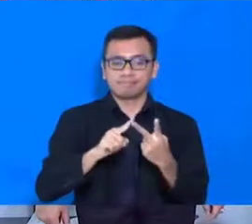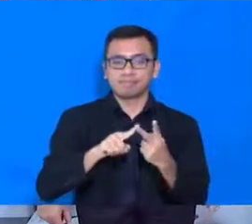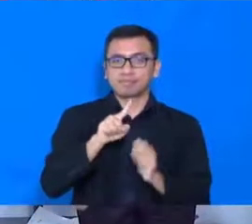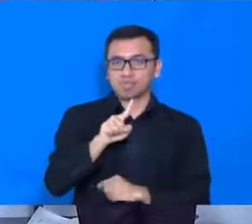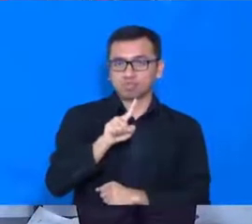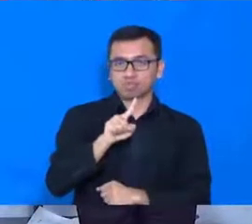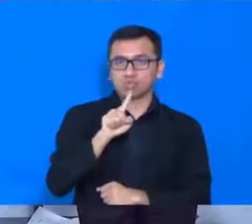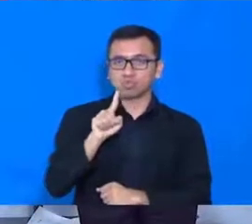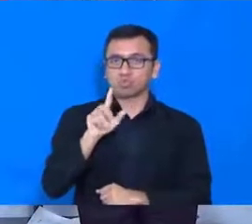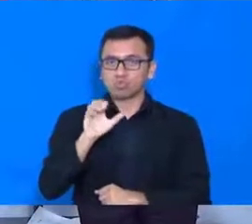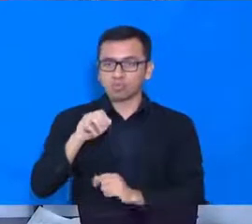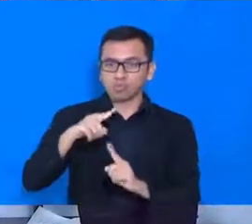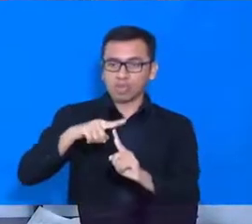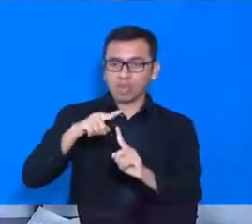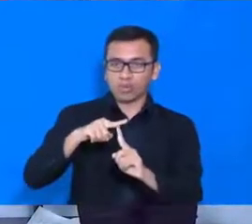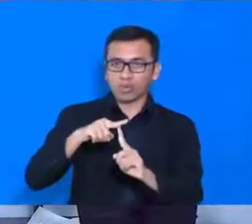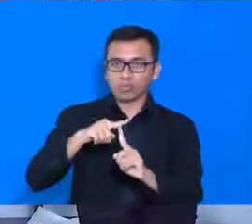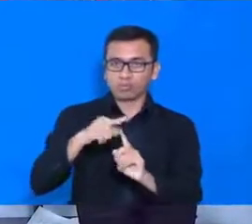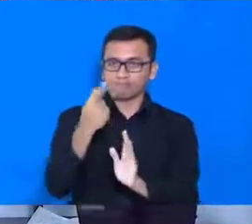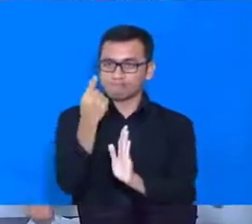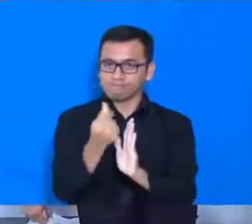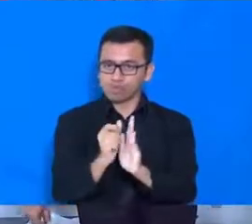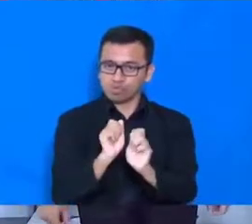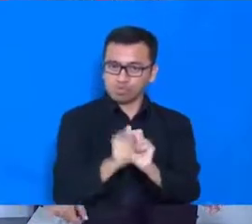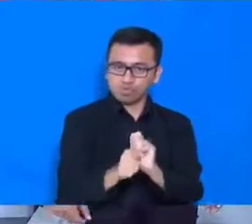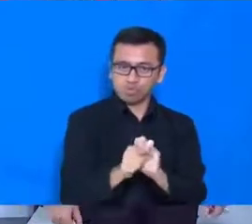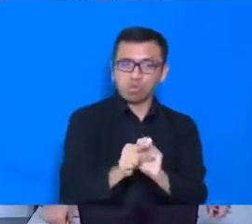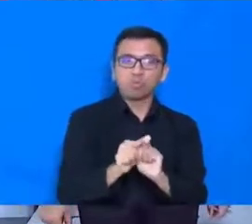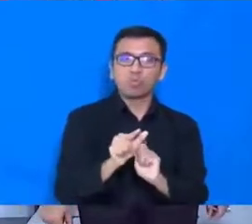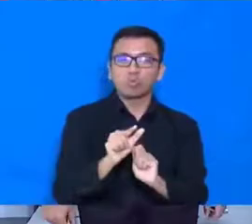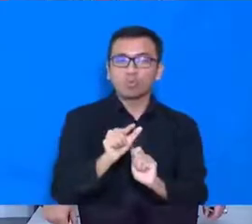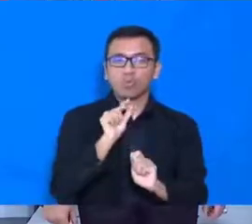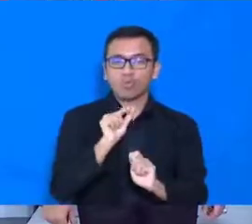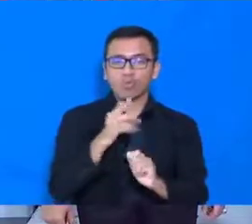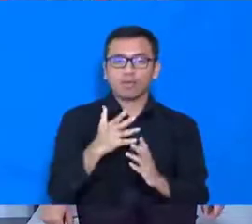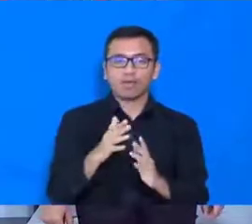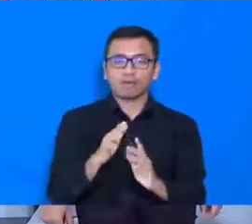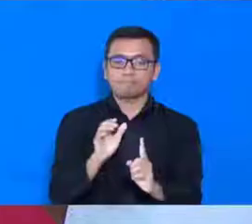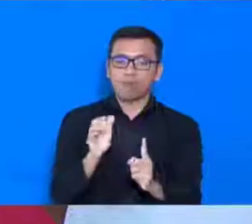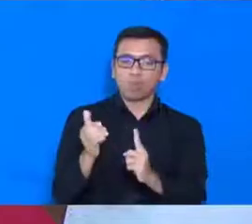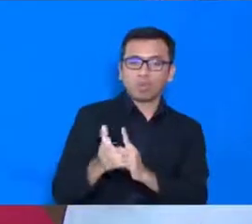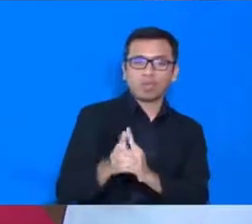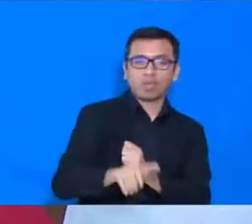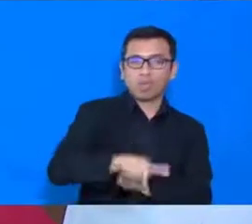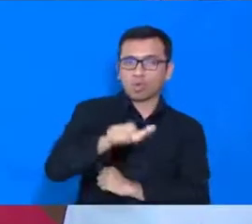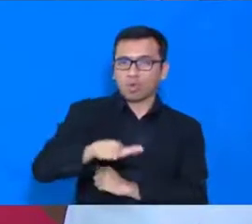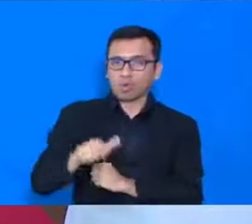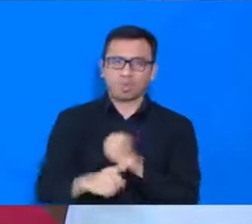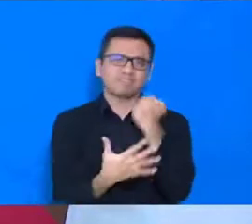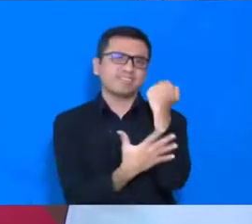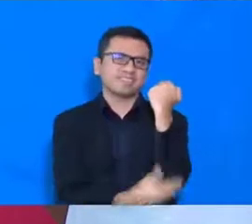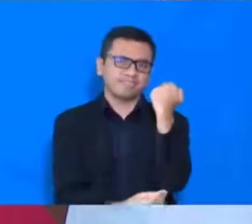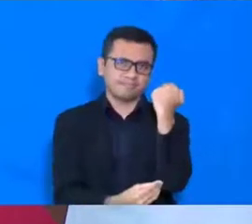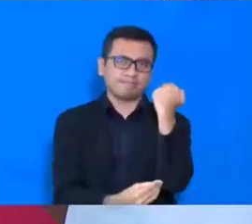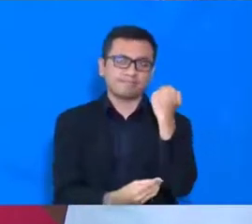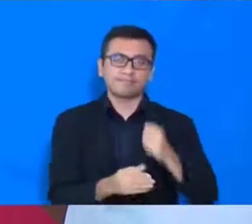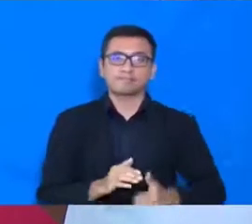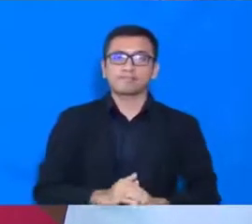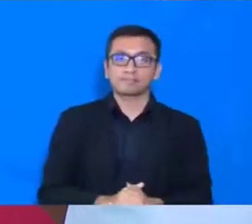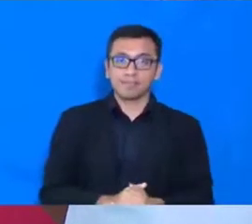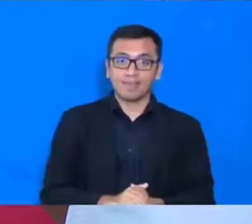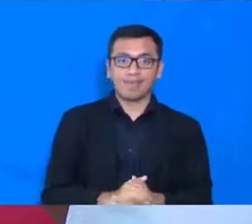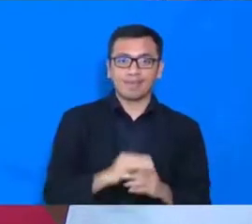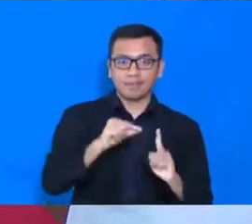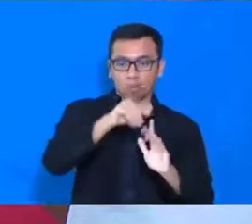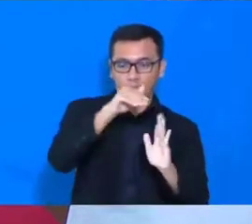akan alokasikan, untuk program social safety net, atau jaring pengaman sosial, sekali lagi ingin memastikan, dan membuktikan,